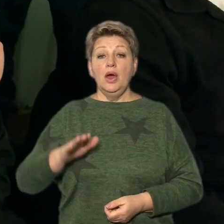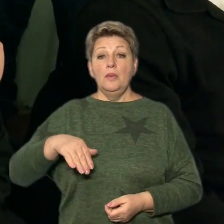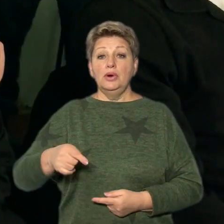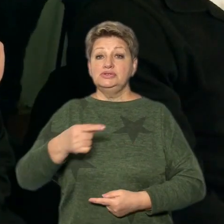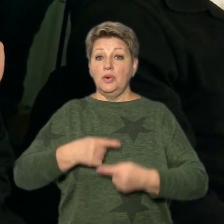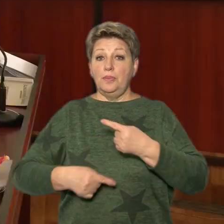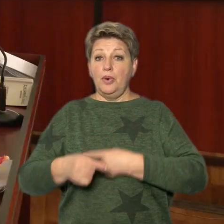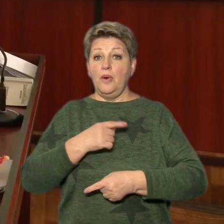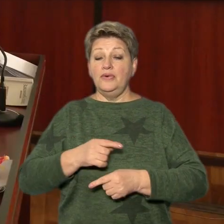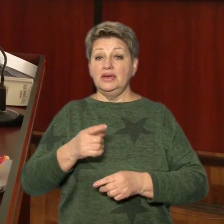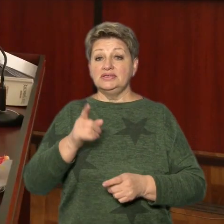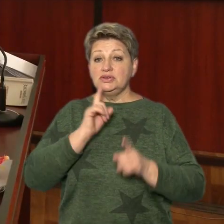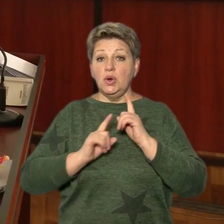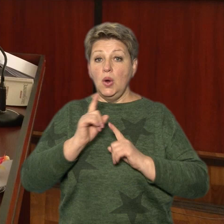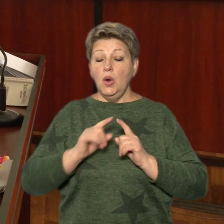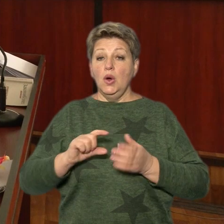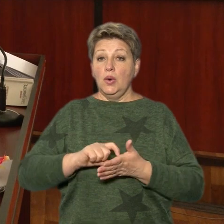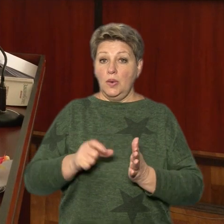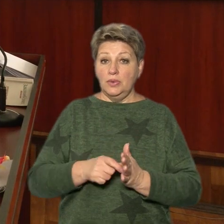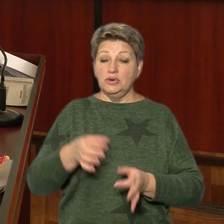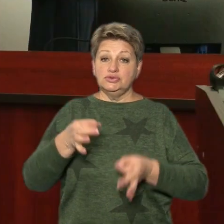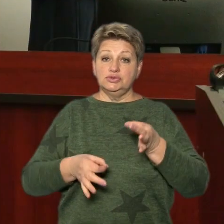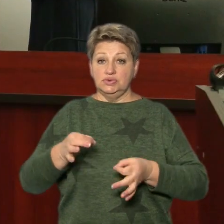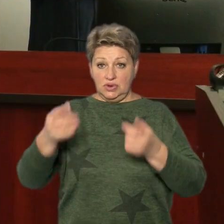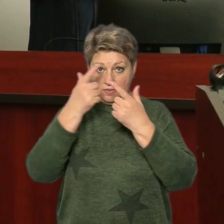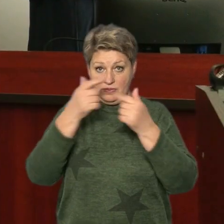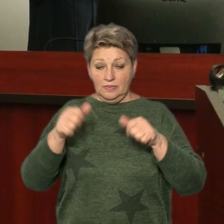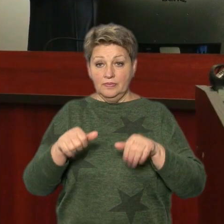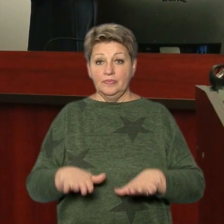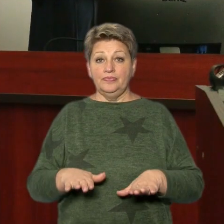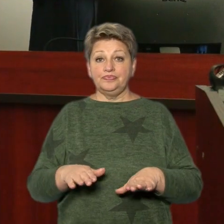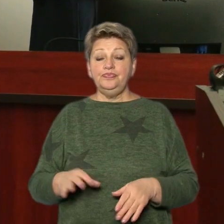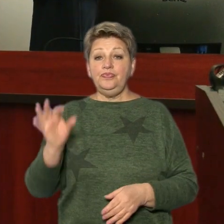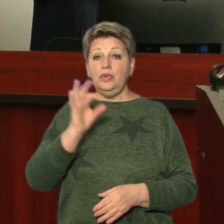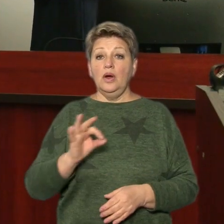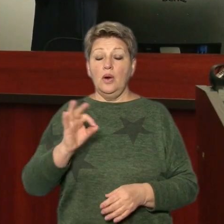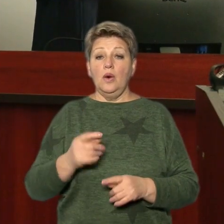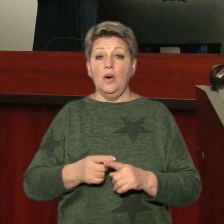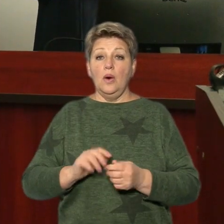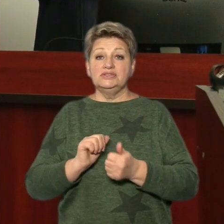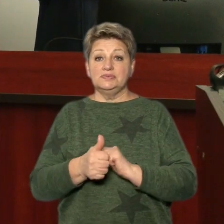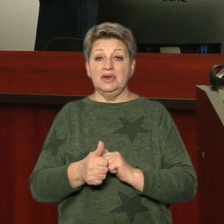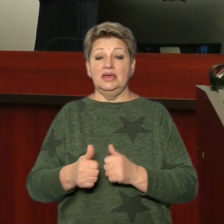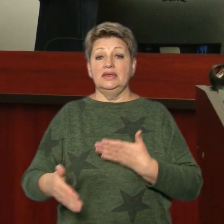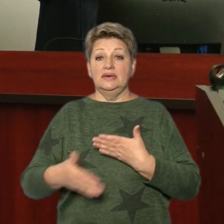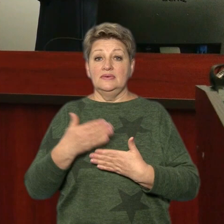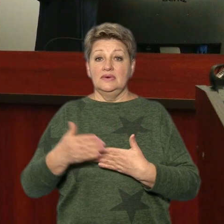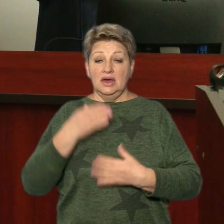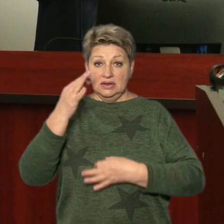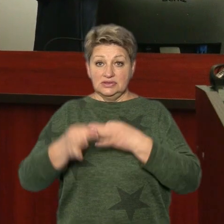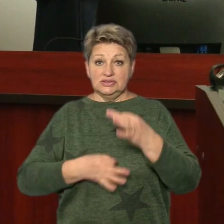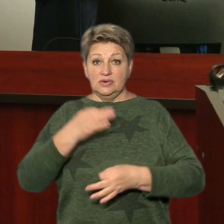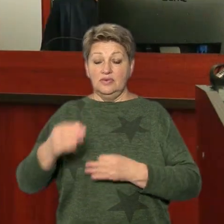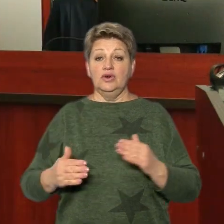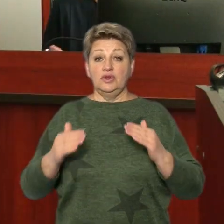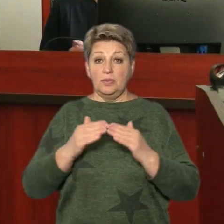повернення з нарадчої кімнати суддя оголосила рішення. Задовленняку питання прокурора про зміну забубіжного заходу сілодобового домашнього решту на тримання від